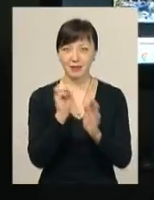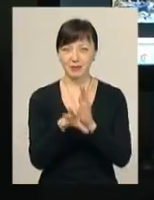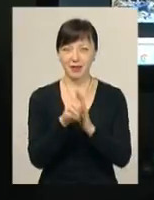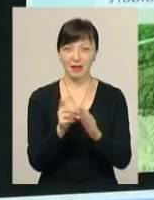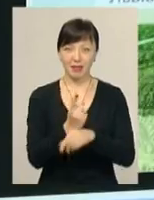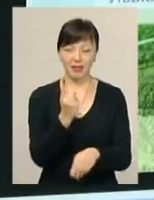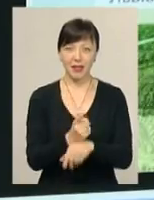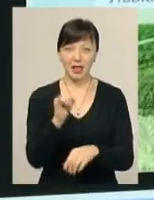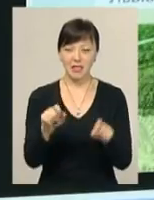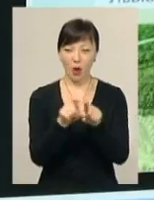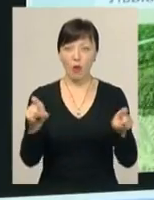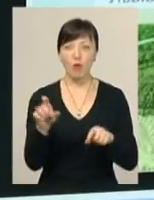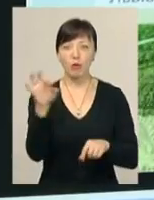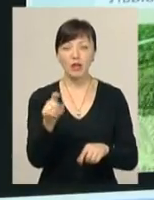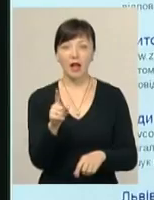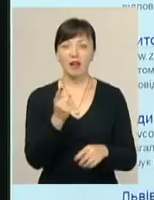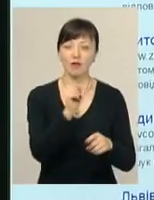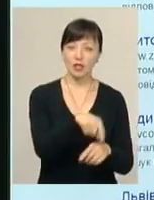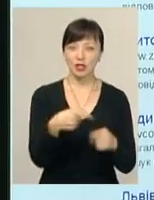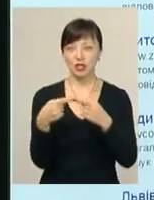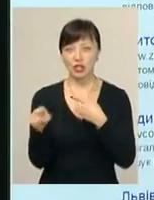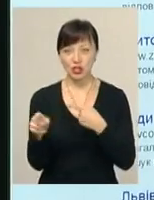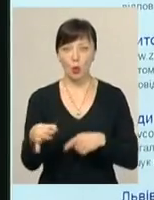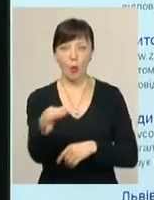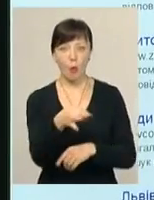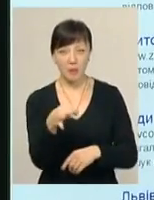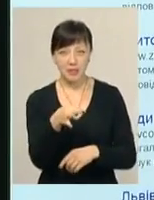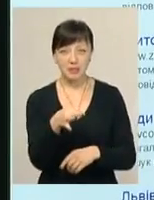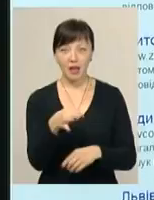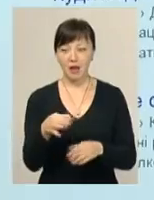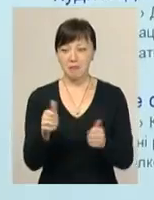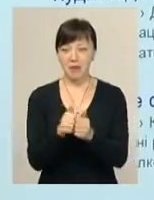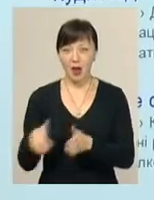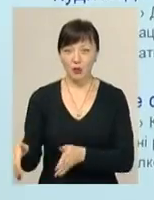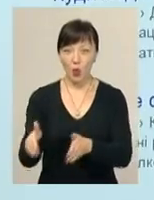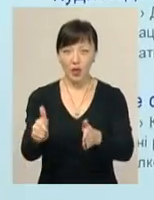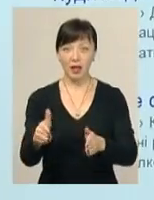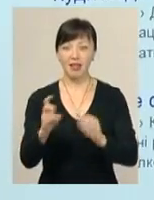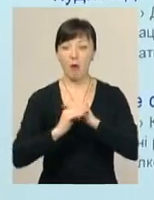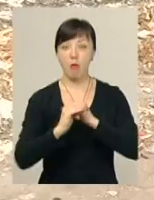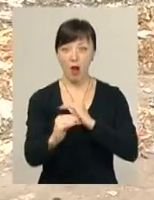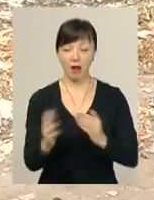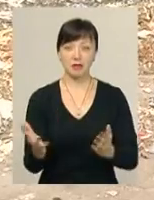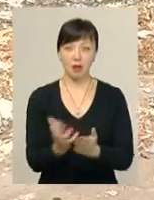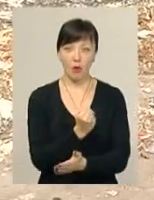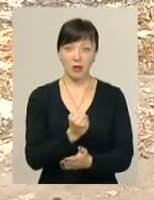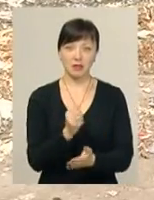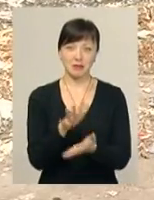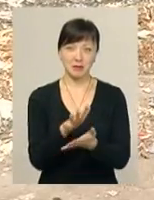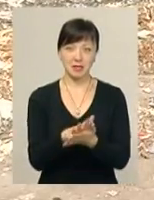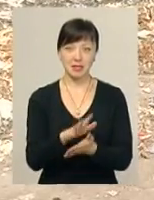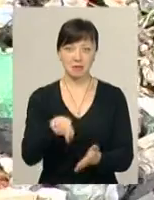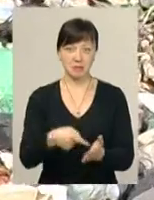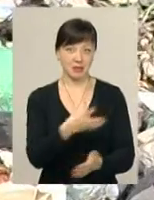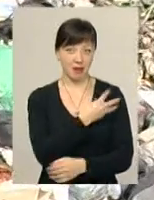фотожаби та заголовки про те, що то в одній, то в іншій області. На узбіччях доріг та навіть на полях знаходять непотріб з